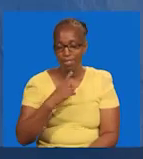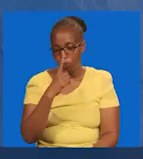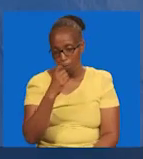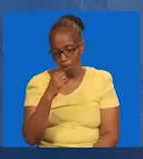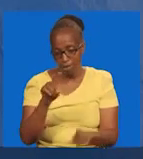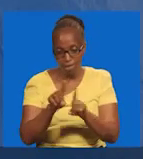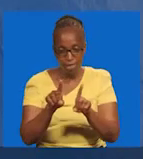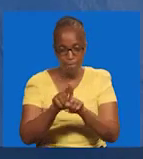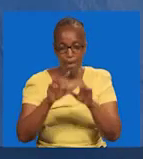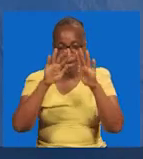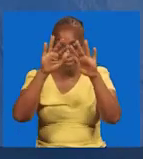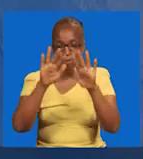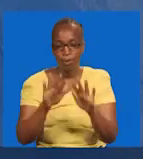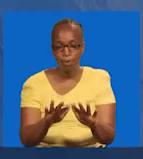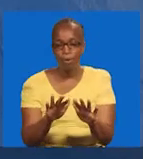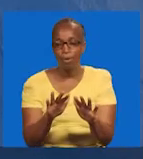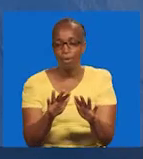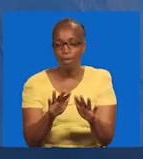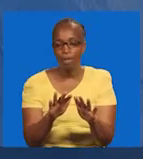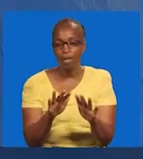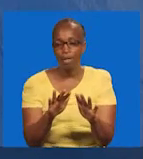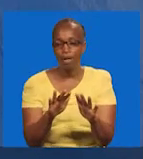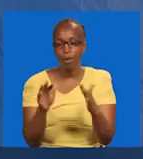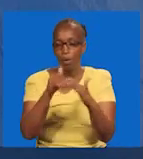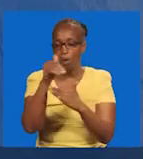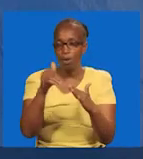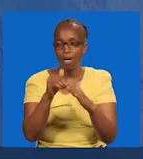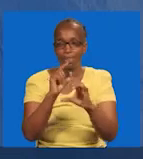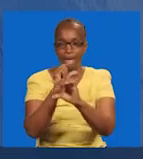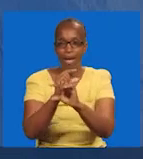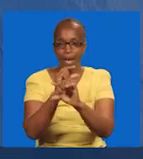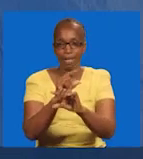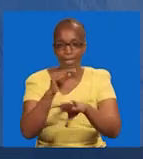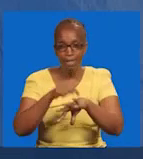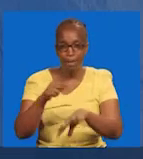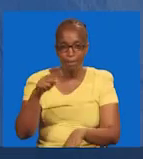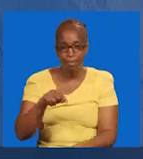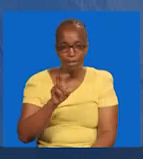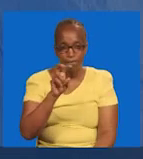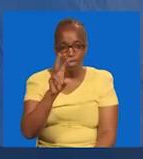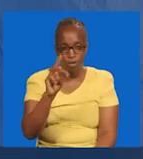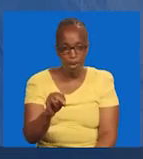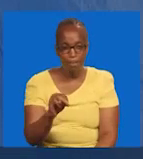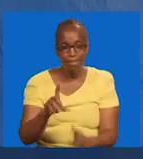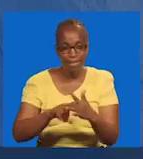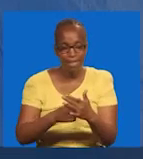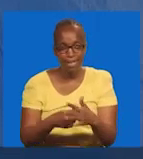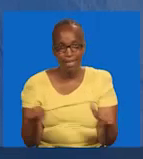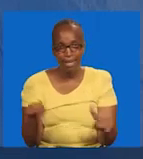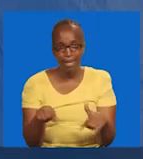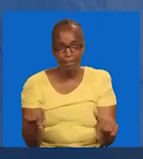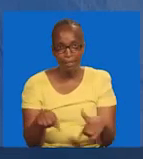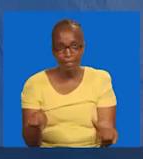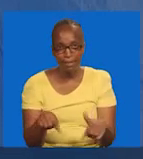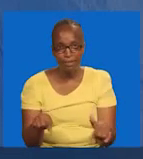yalikuwa meupe kama dheluji. Wale walinzi, wakaburi, walipomwona, walitetemeka,